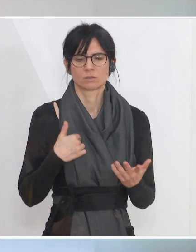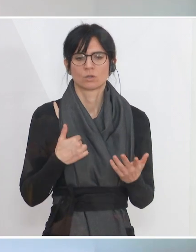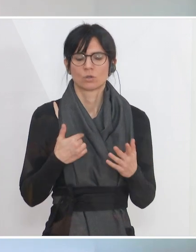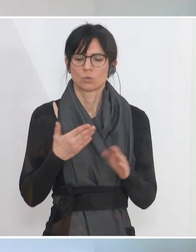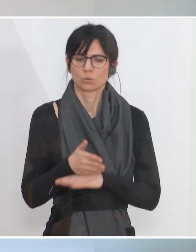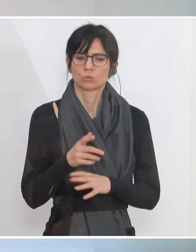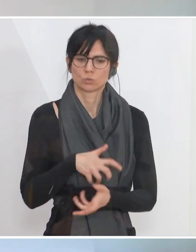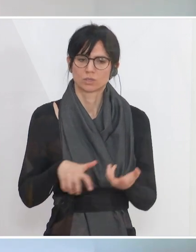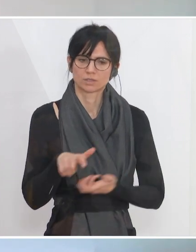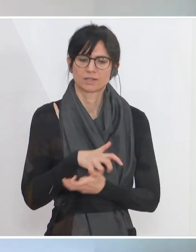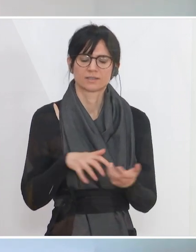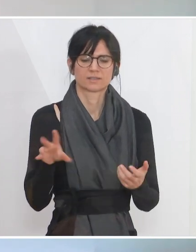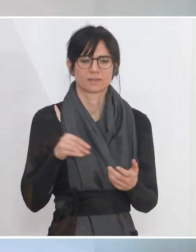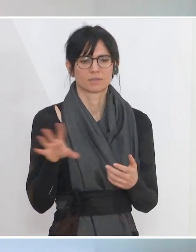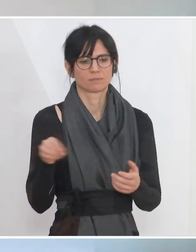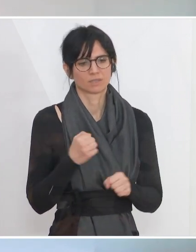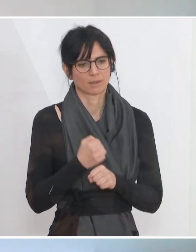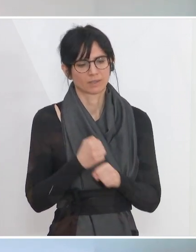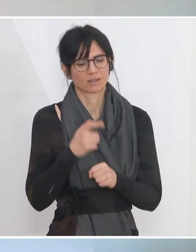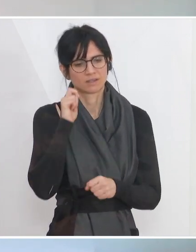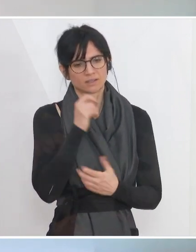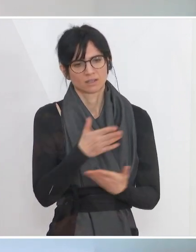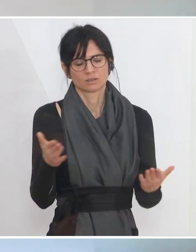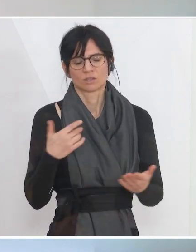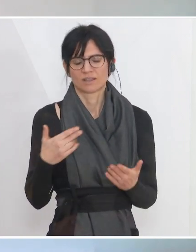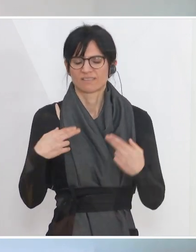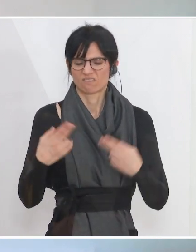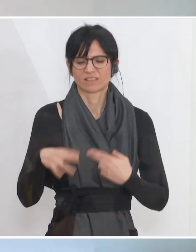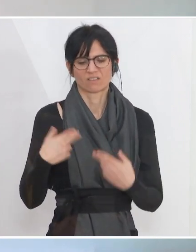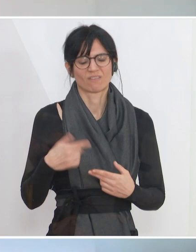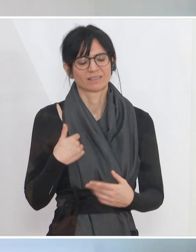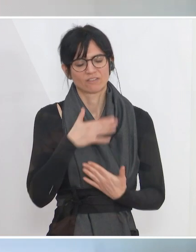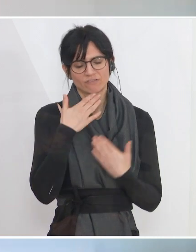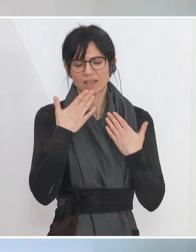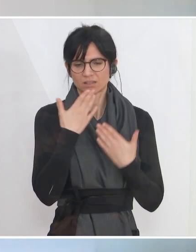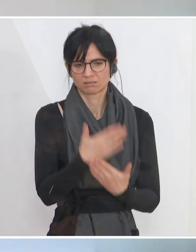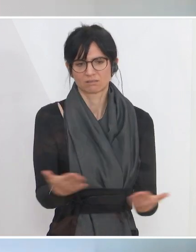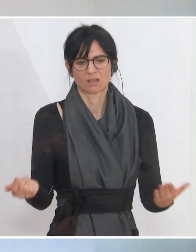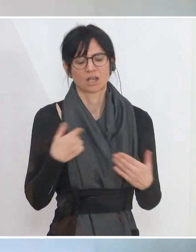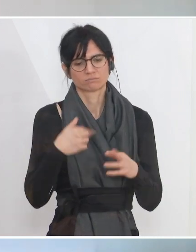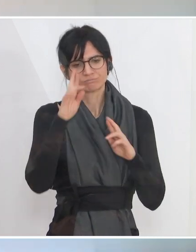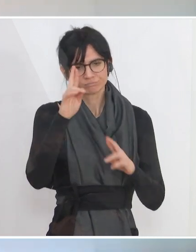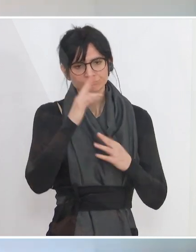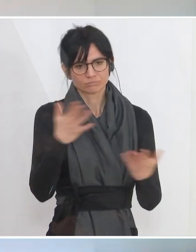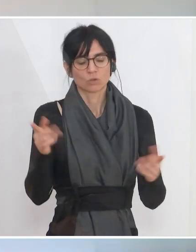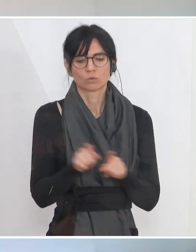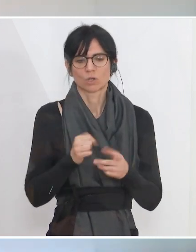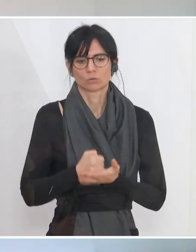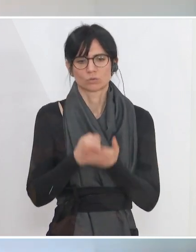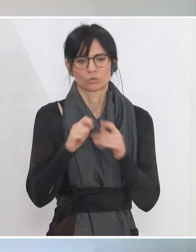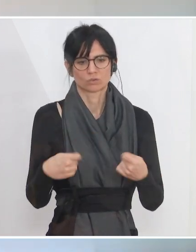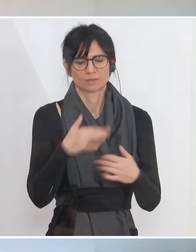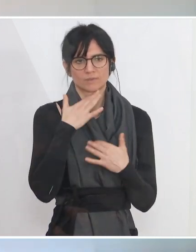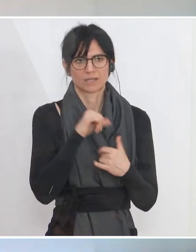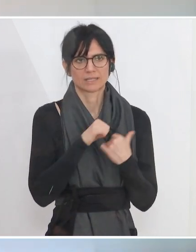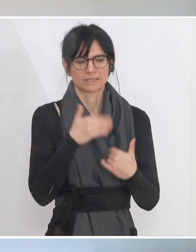diese Krise mit ihren Mitarbeitern und Mitarbeitern durchkommen. Von unserer Seite gibt es die größtmögliche Unterstützung. Herzlichen